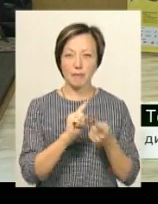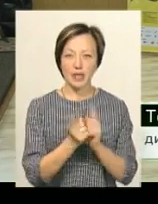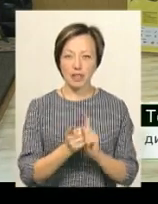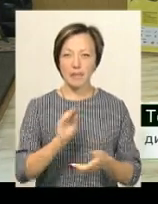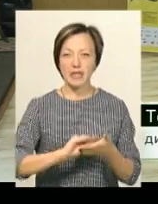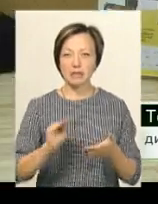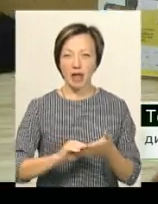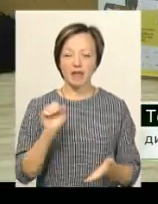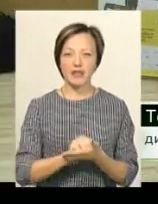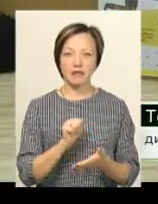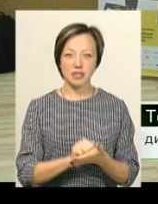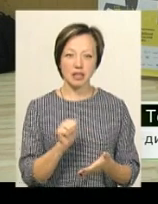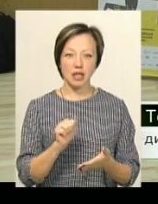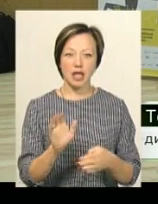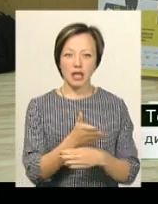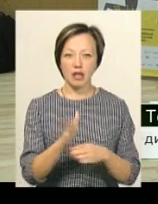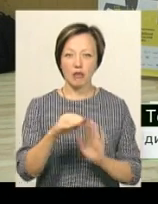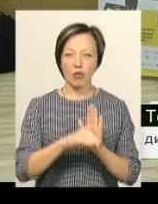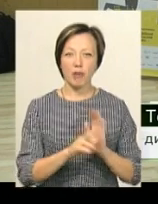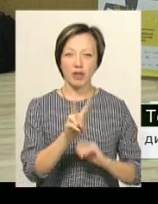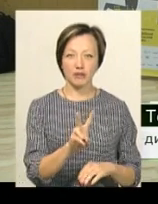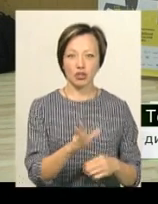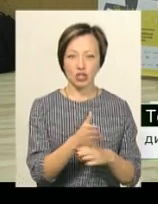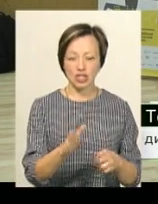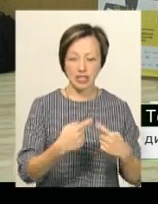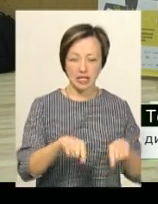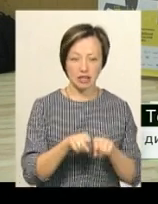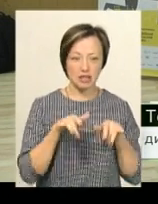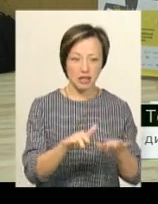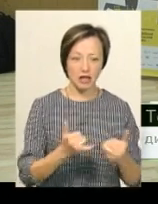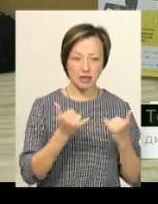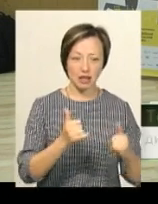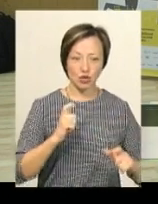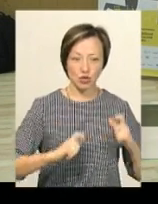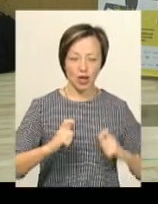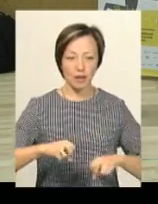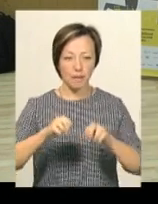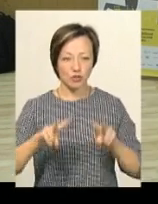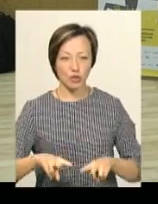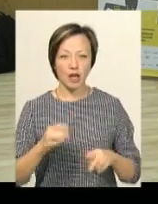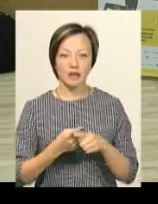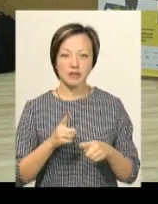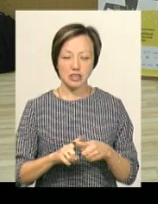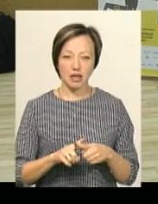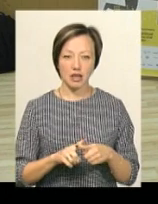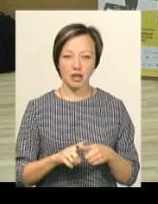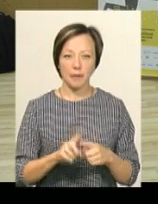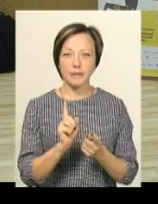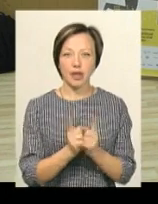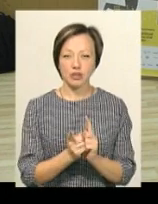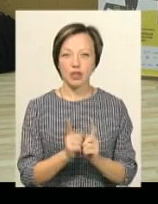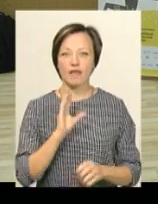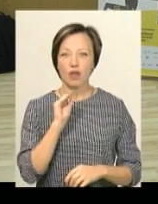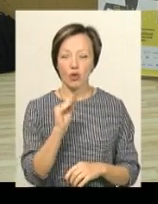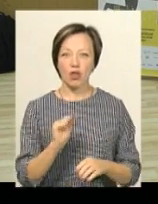письменники, видавці. Умовно ми ділимо програми на дві частини. Це є заходи для студентів і професіоналів, тобто це перекладачі,